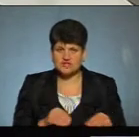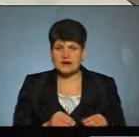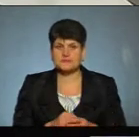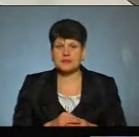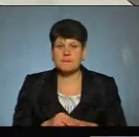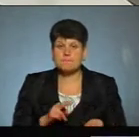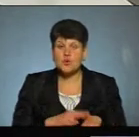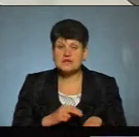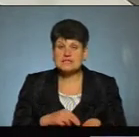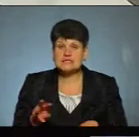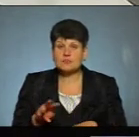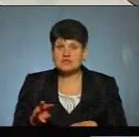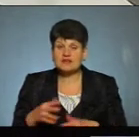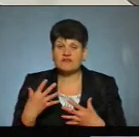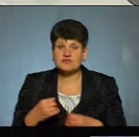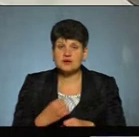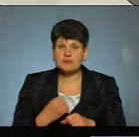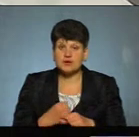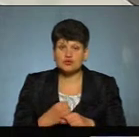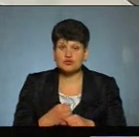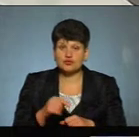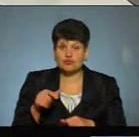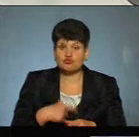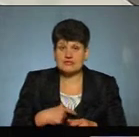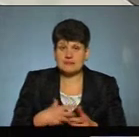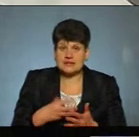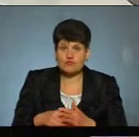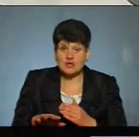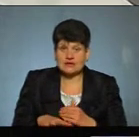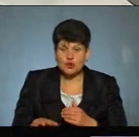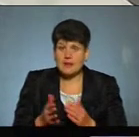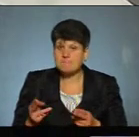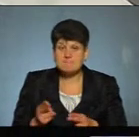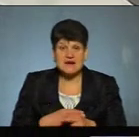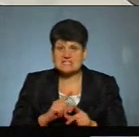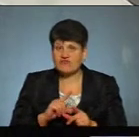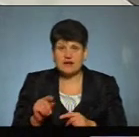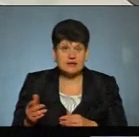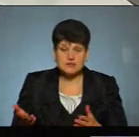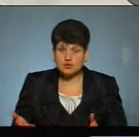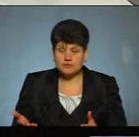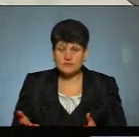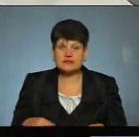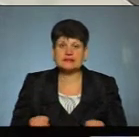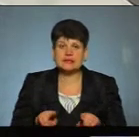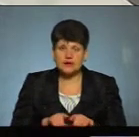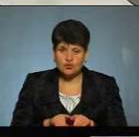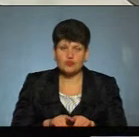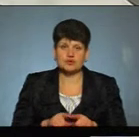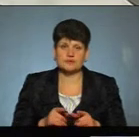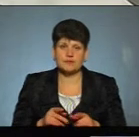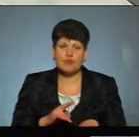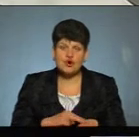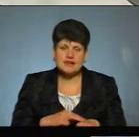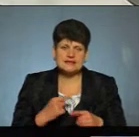Поліцейські, Монастерецька працюють в очагу в себе на своїй території безвиїзно. То також екстрені служби, такі як